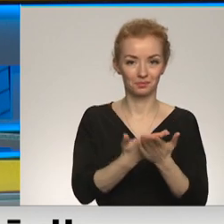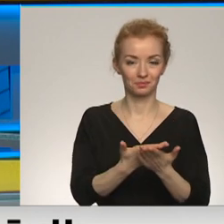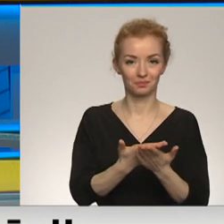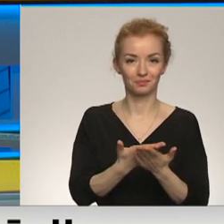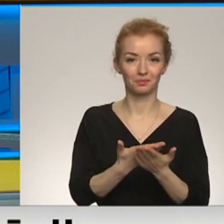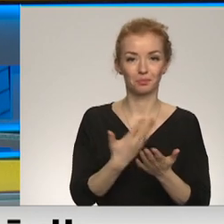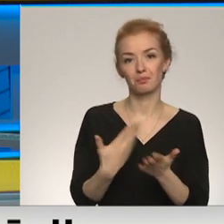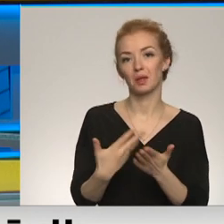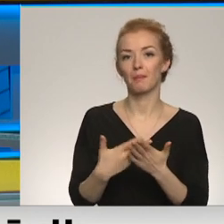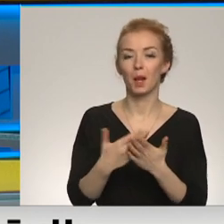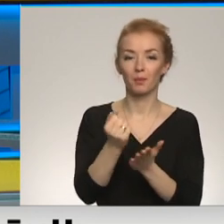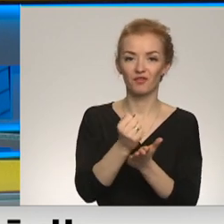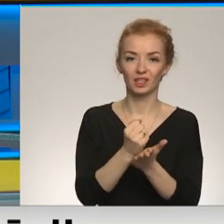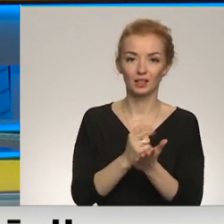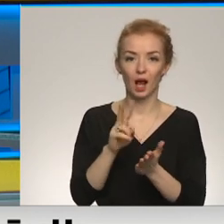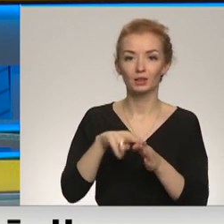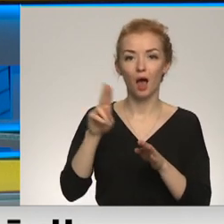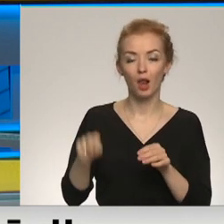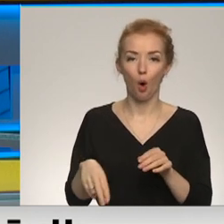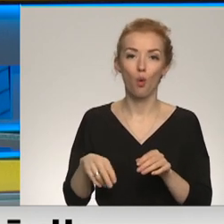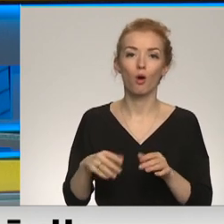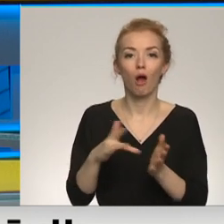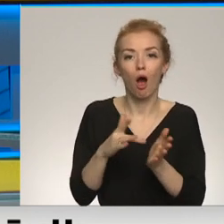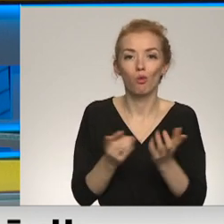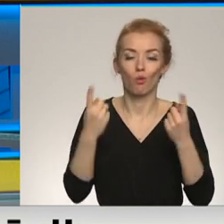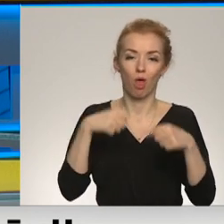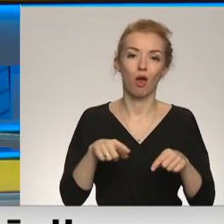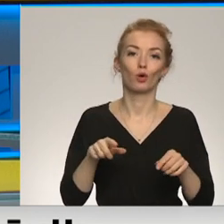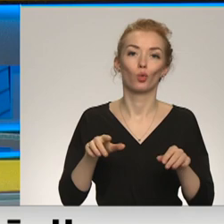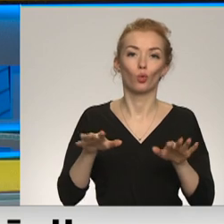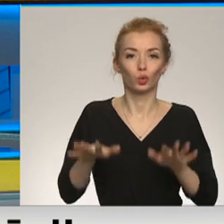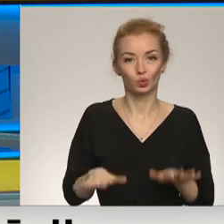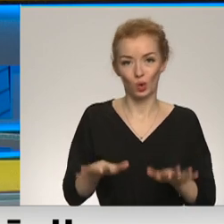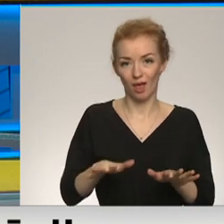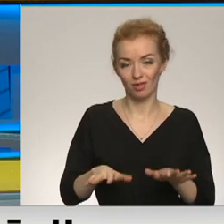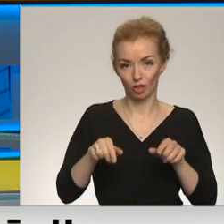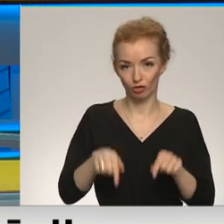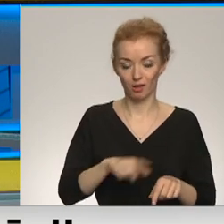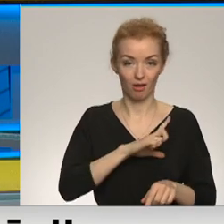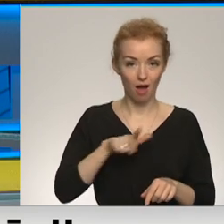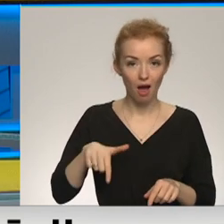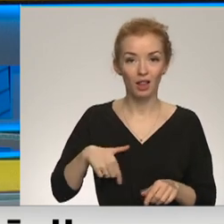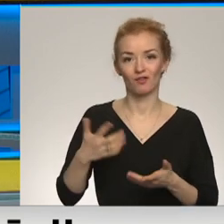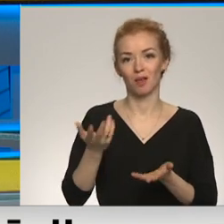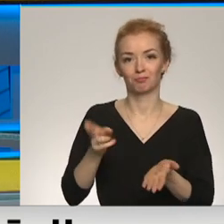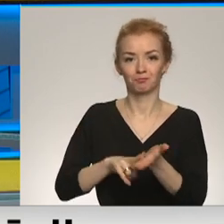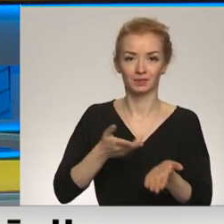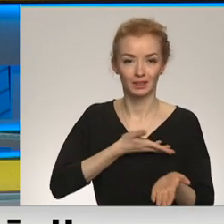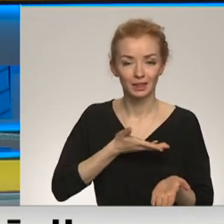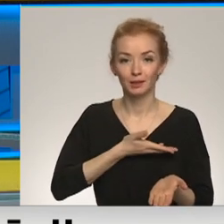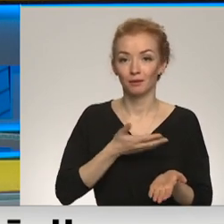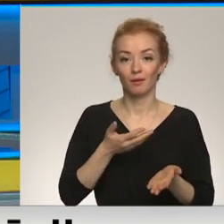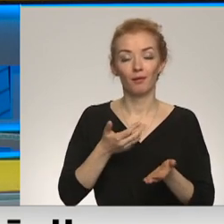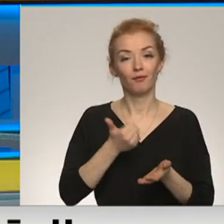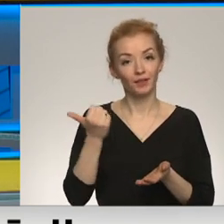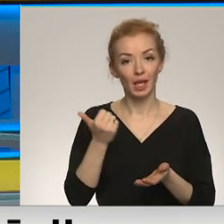piemēram, tādai vīzijai, kas viņiem ļauj uz kādu laiku vienkārši uzturēties kaut kur vietu dzīvot. Viņiem